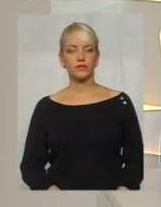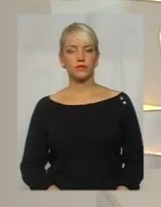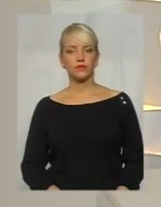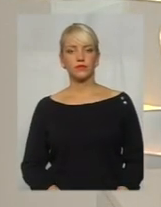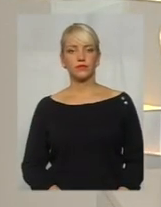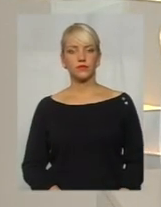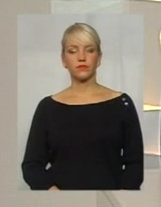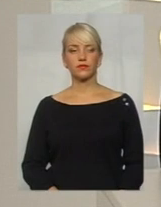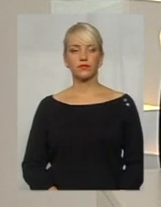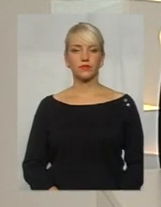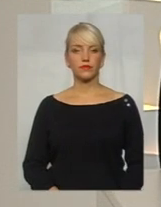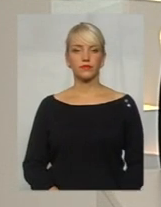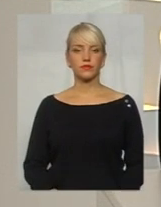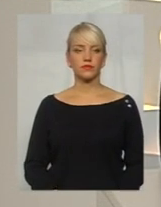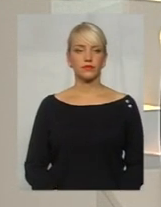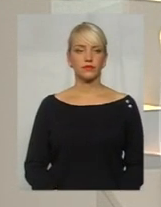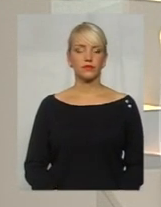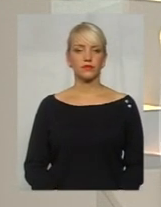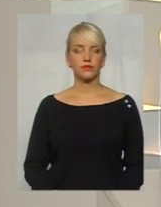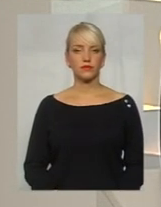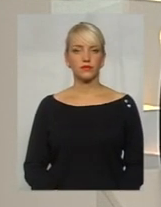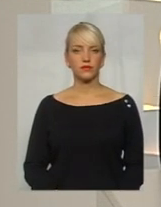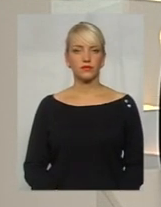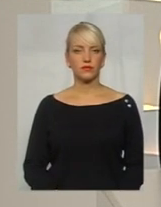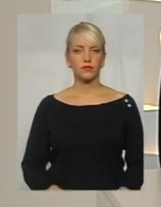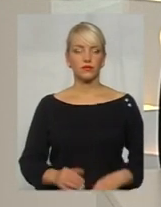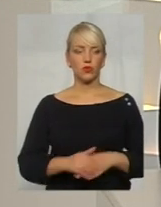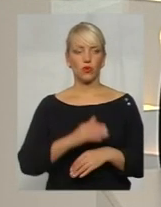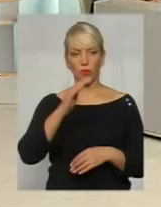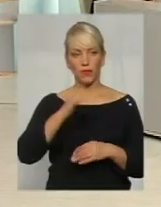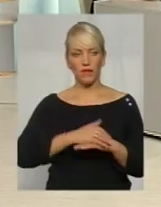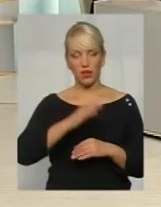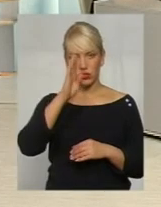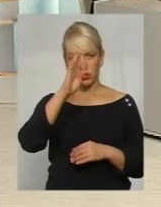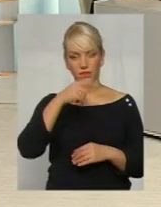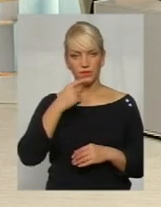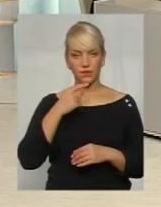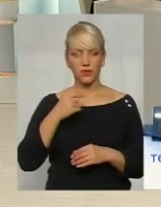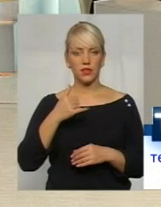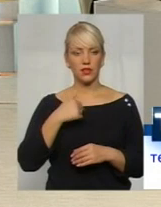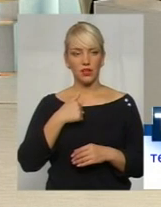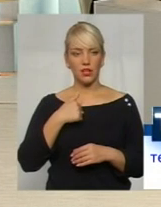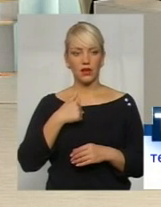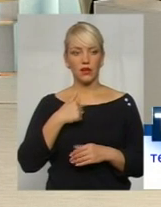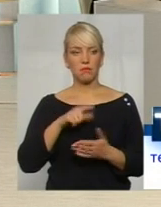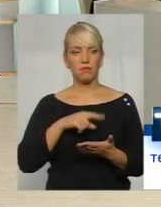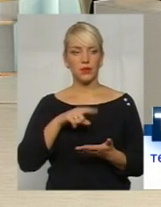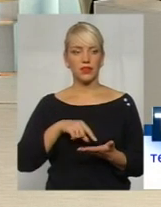і відповідаємо на його питання. Добрий вечір. Добрый вечір. Я вас... Я вам не питаю